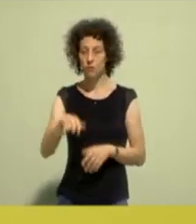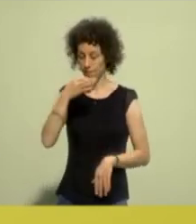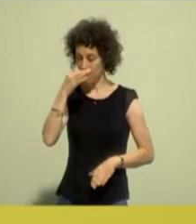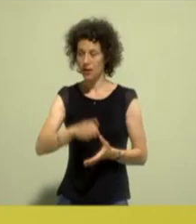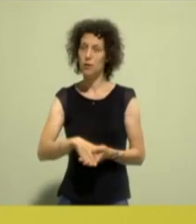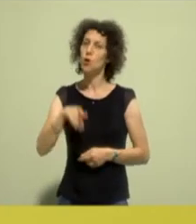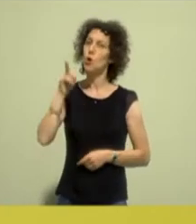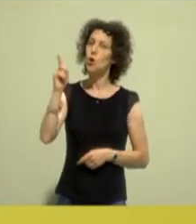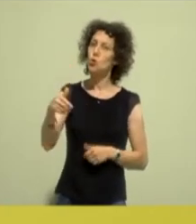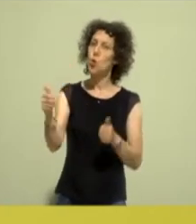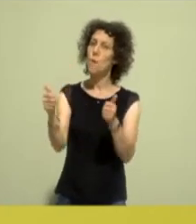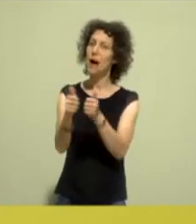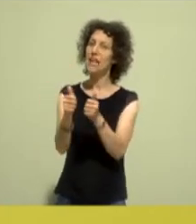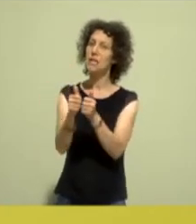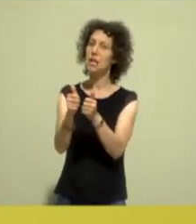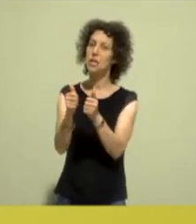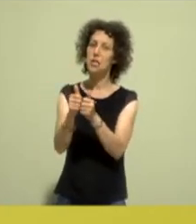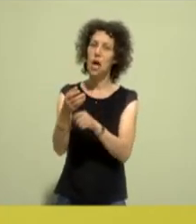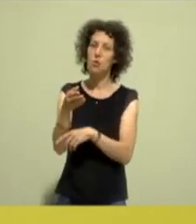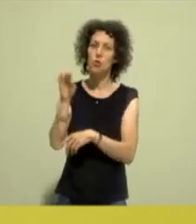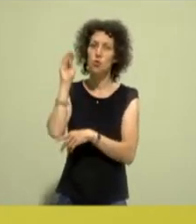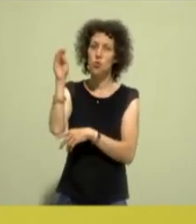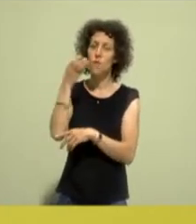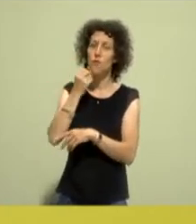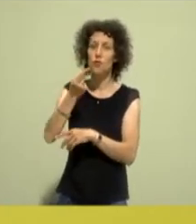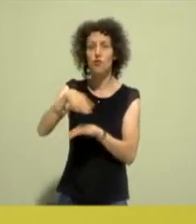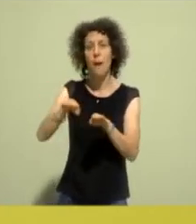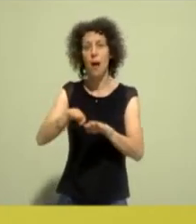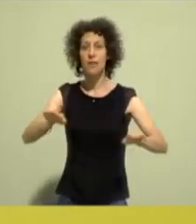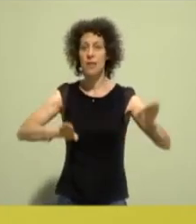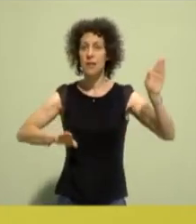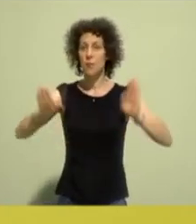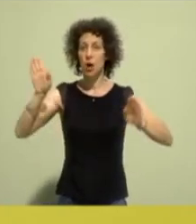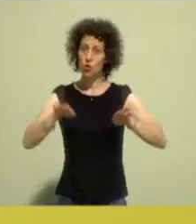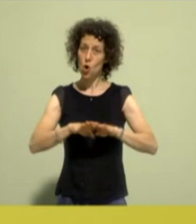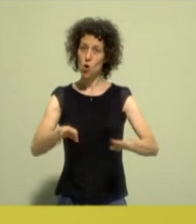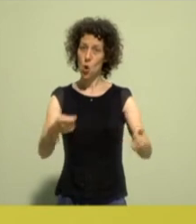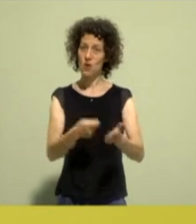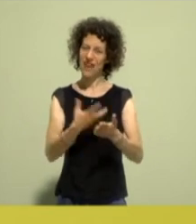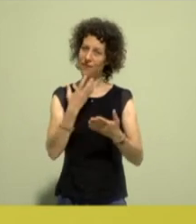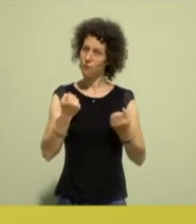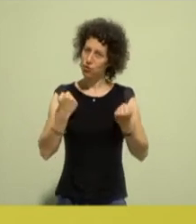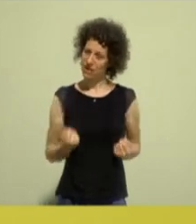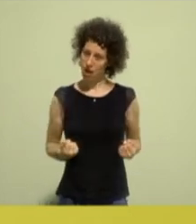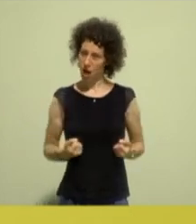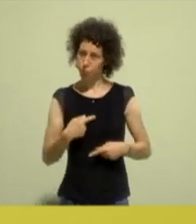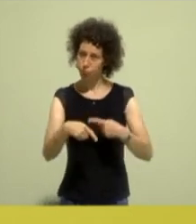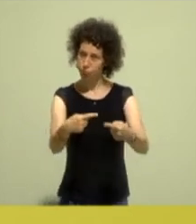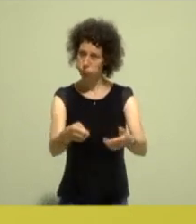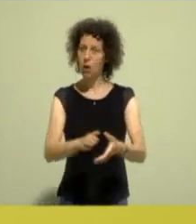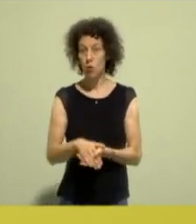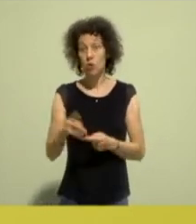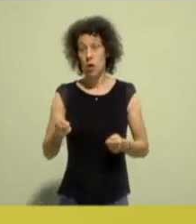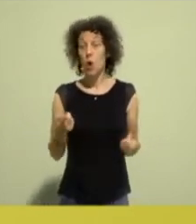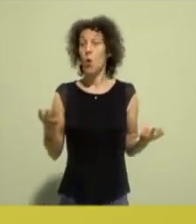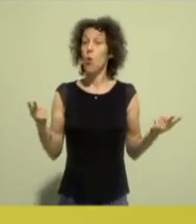als Beisitzerin in Zukunft unsere basisdemokratischen Grundwerte absichern? Beziehungsweise